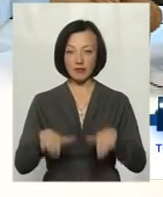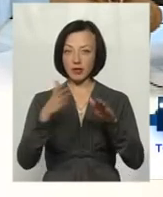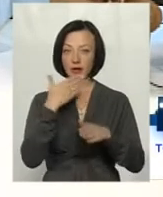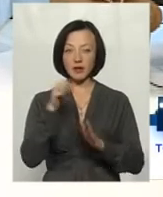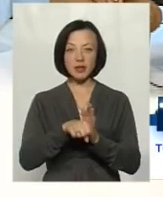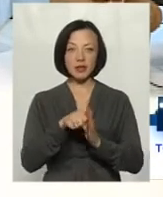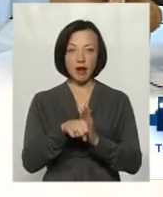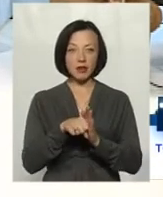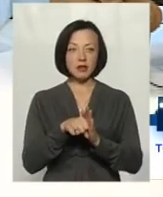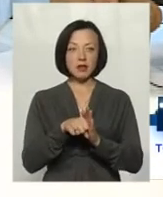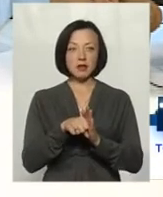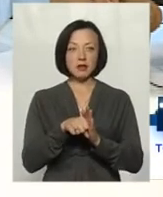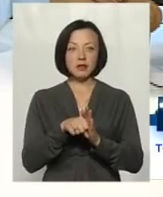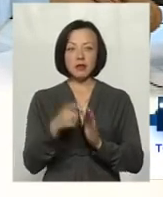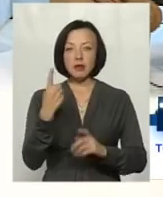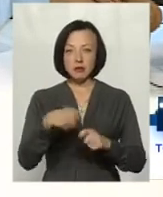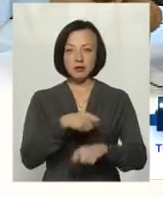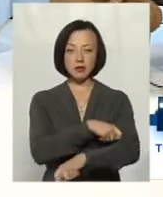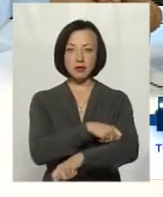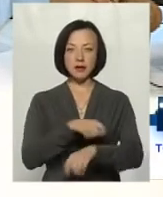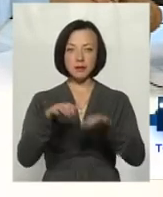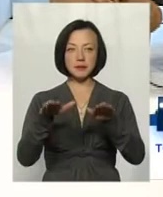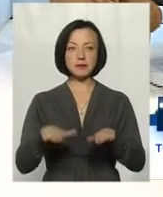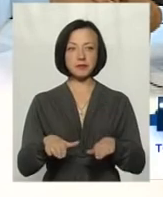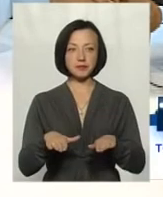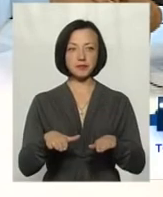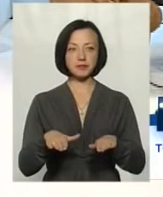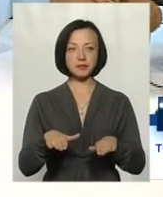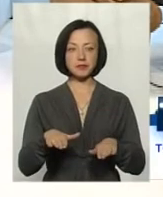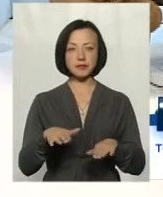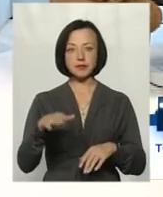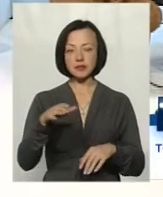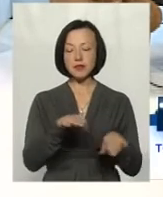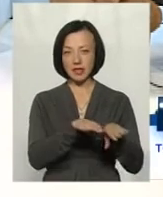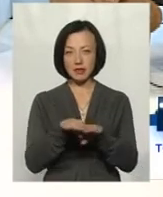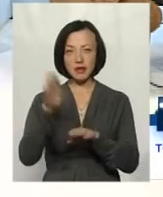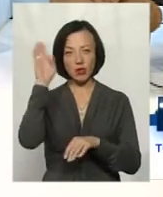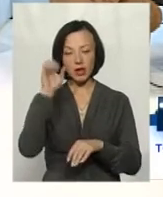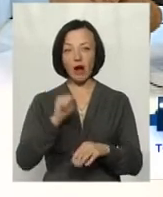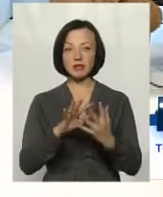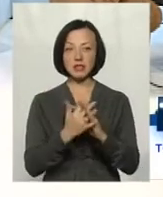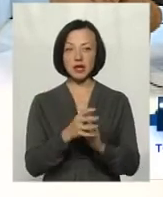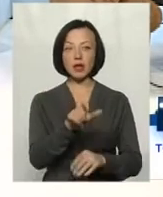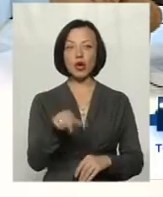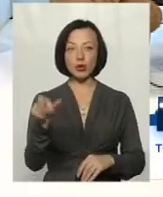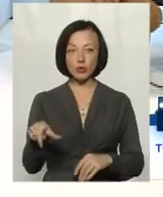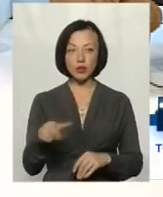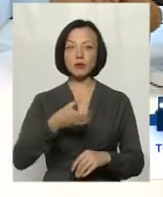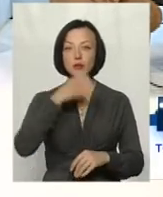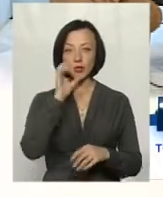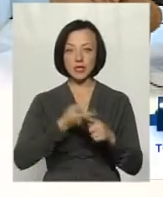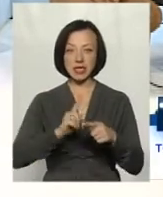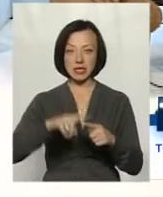в Криницях як мінімум на метр попадав рівень поверхнявих вод. А люди в селах вип'ють з цих Криниць.